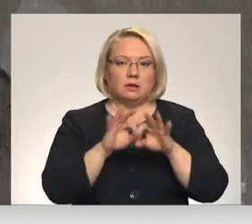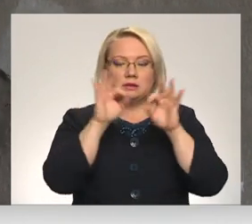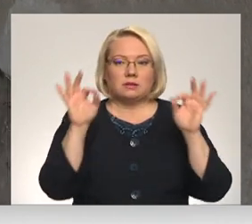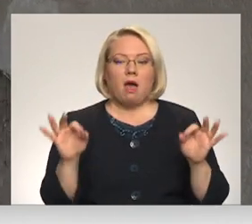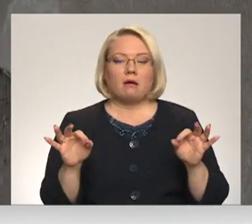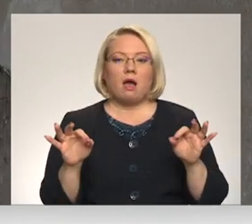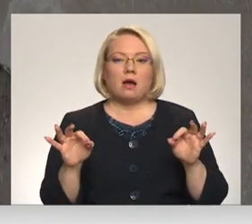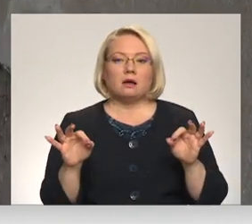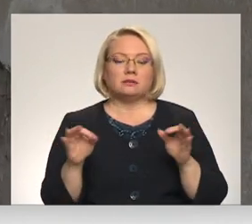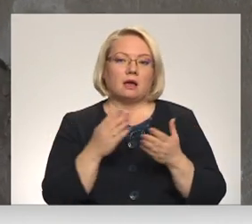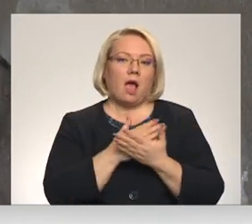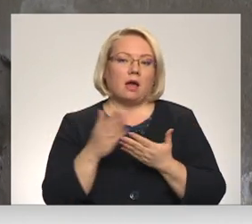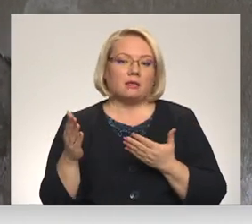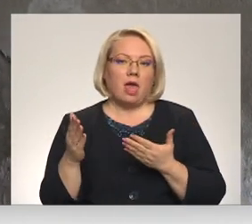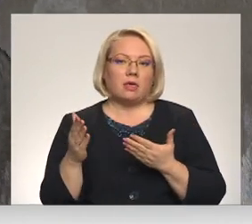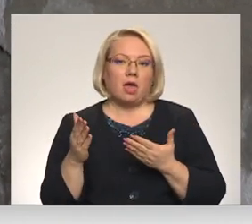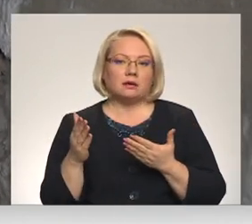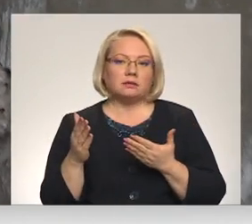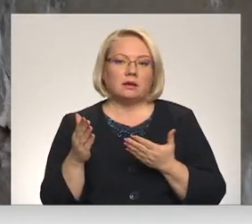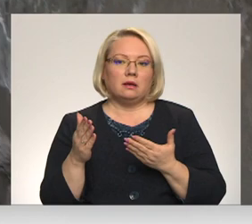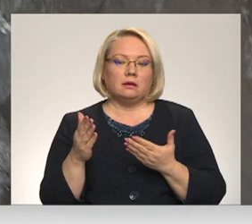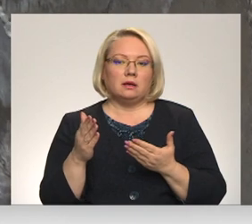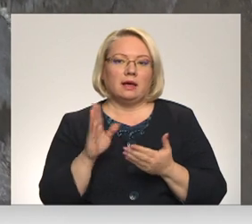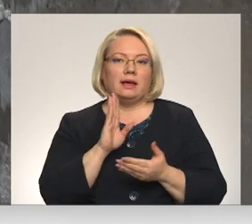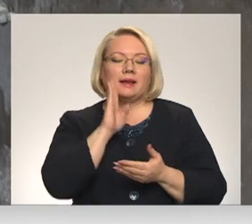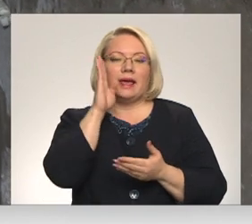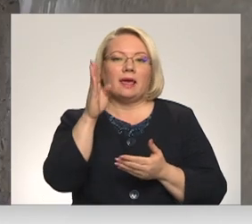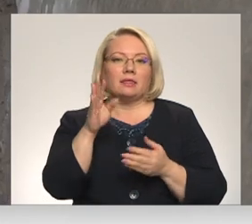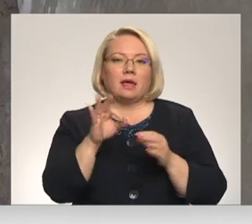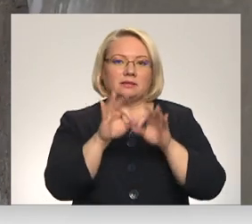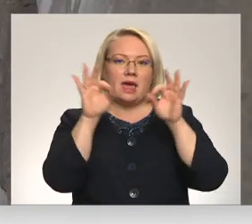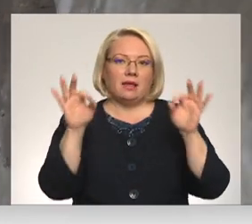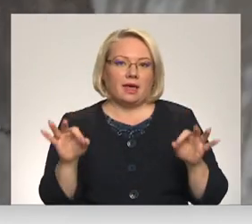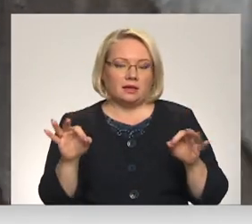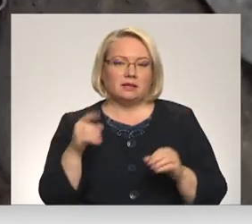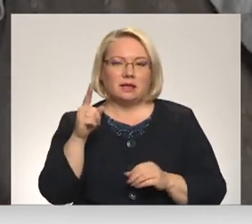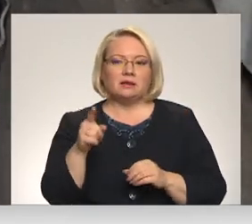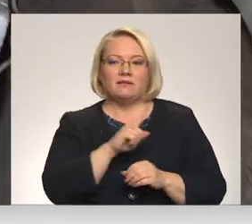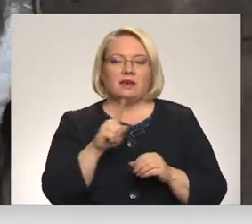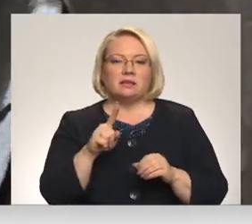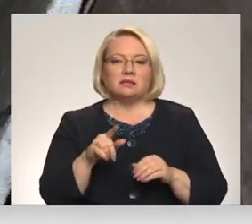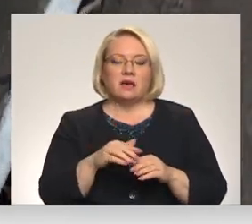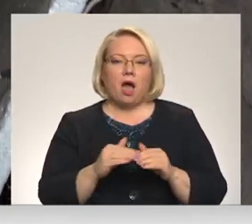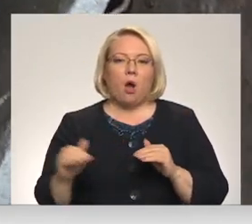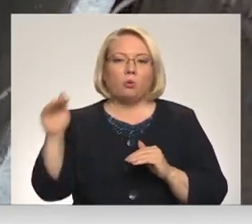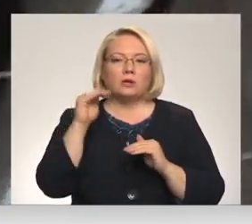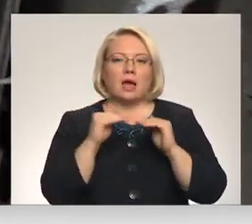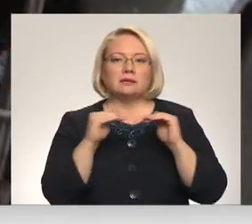kārtējais rīt cēliens. Tas ir pats augstākais līmenis, kas ir bijis.